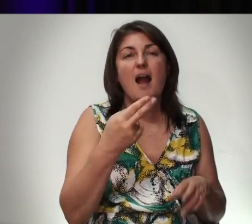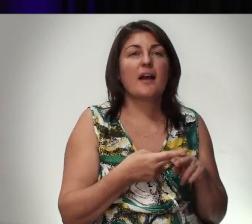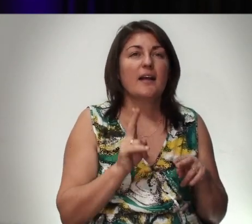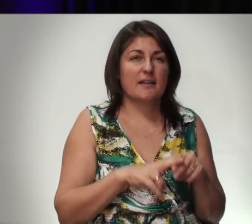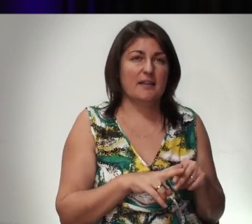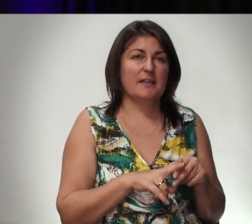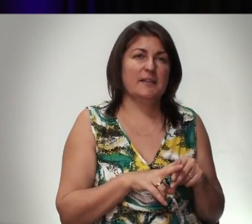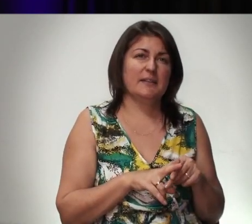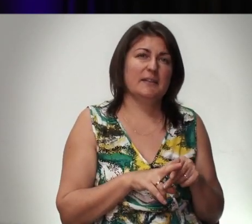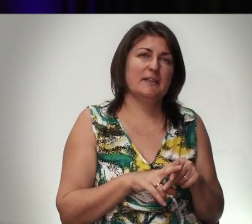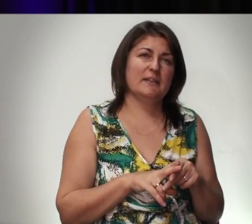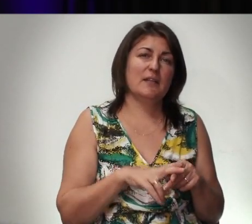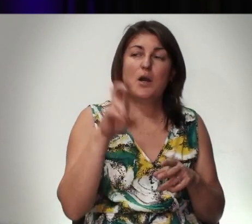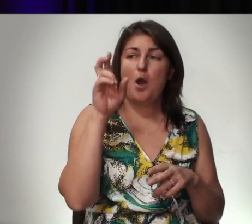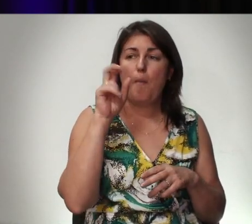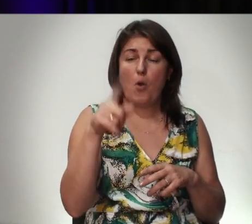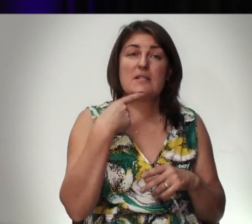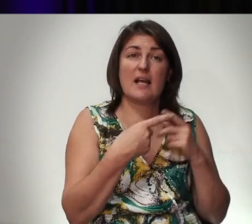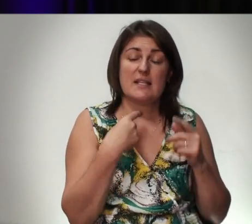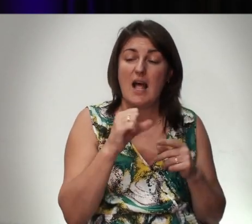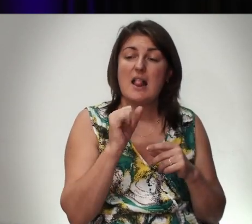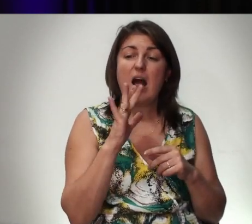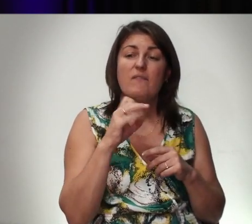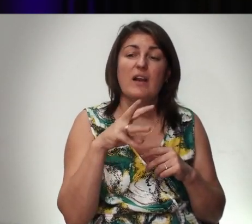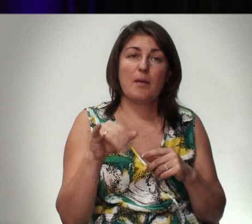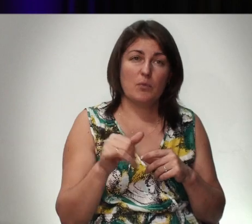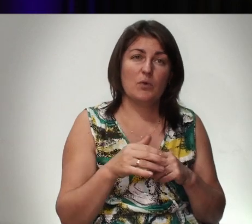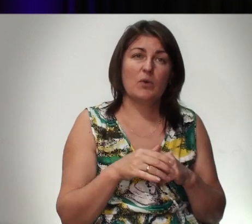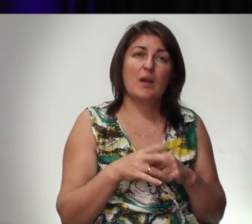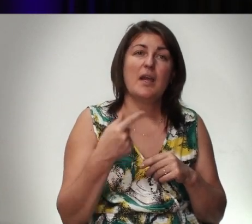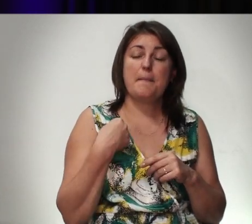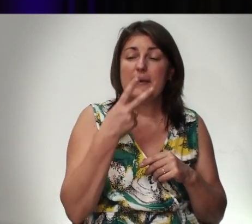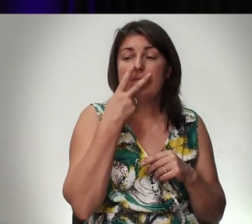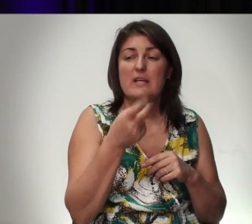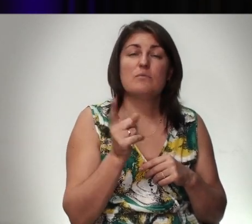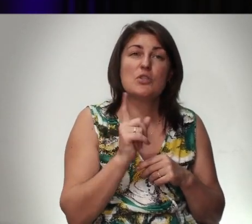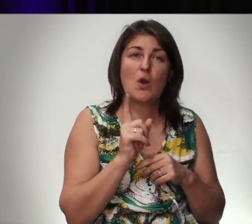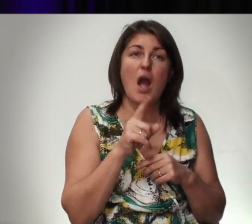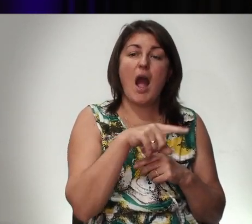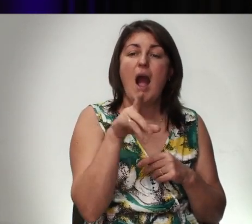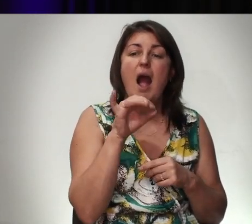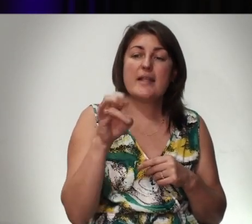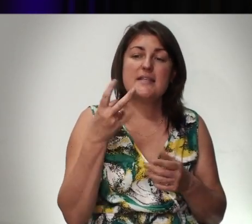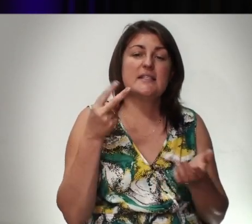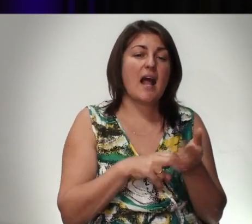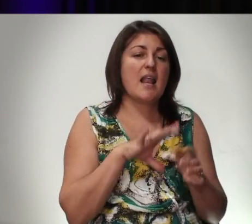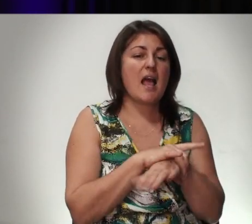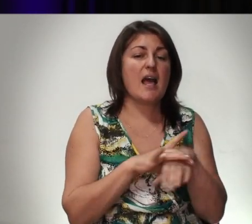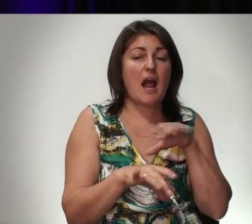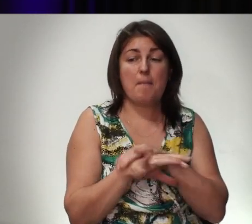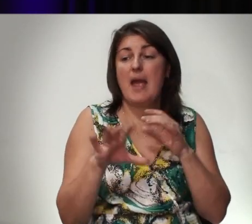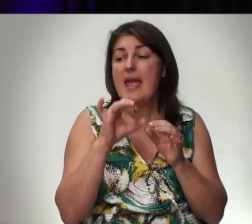Бог сказал Аврааму И мы видим, что Они стали рабами И